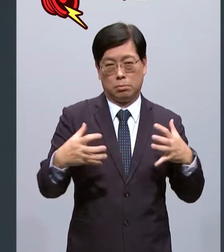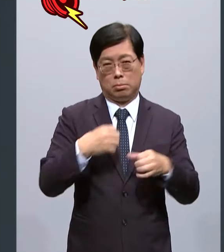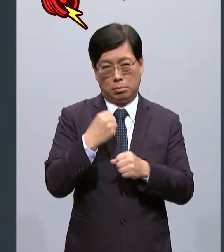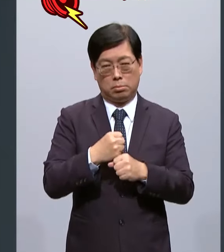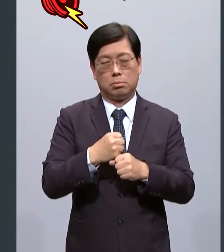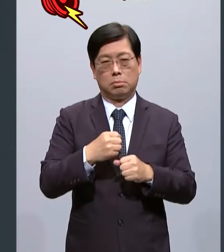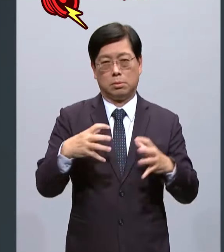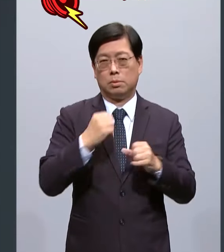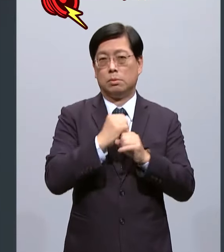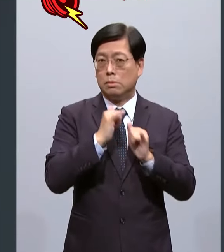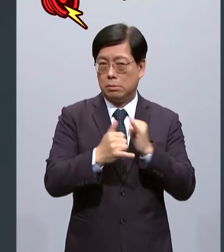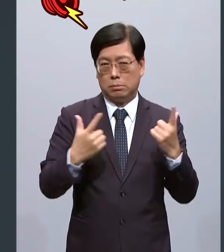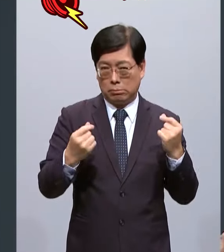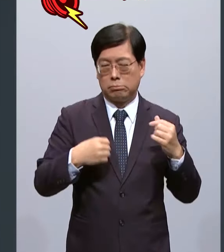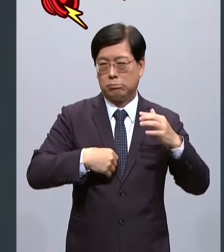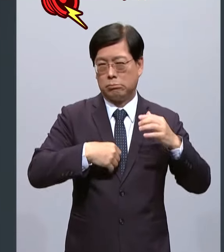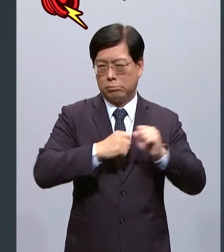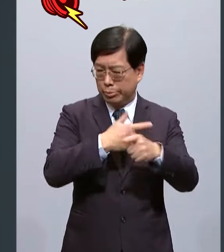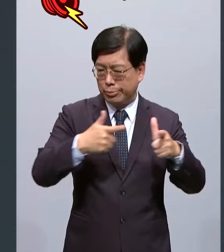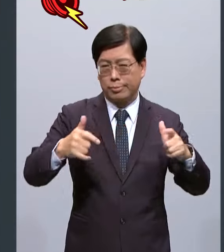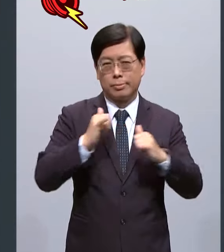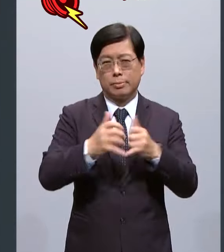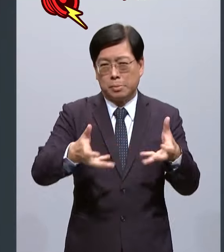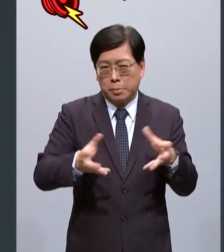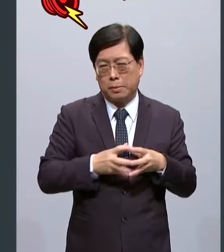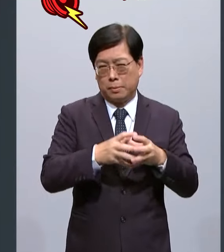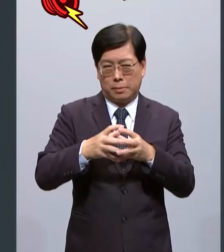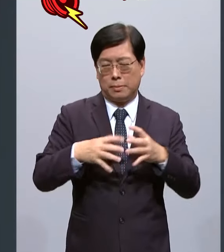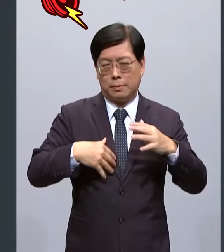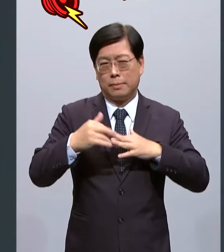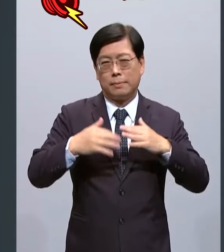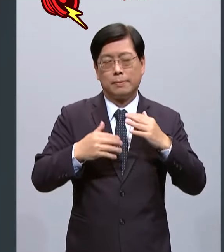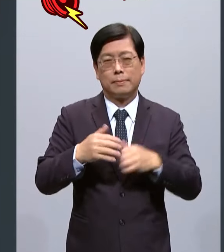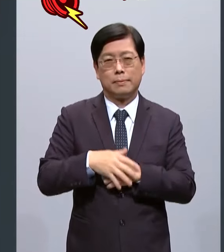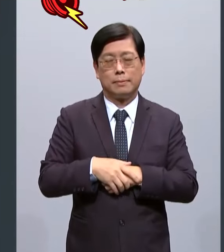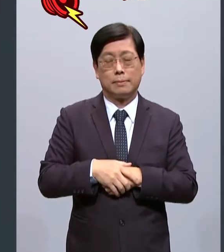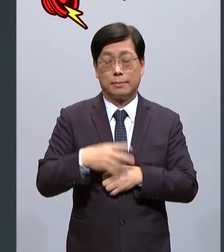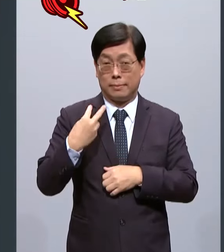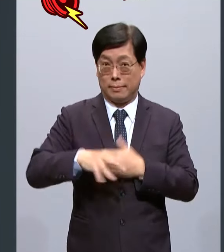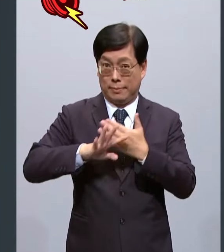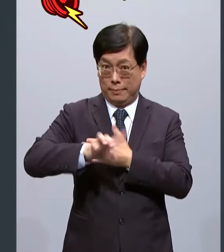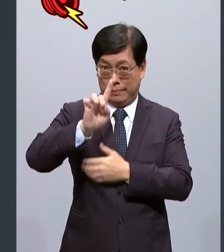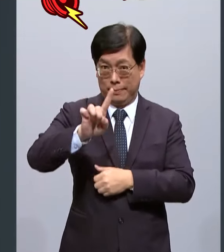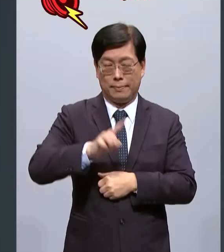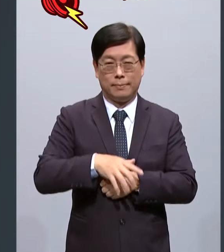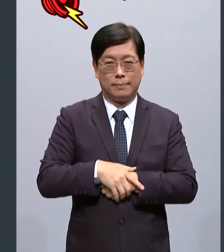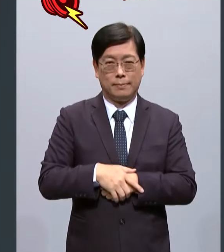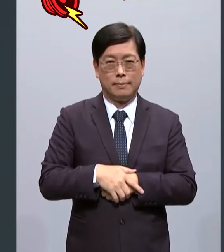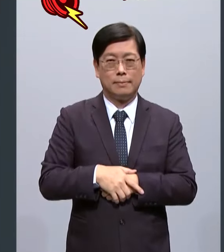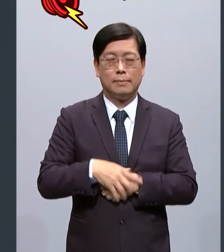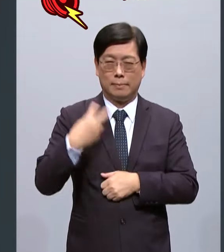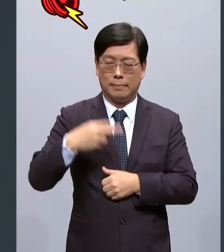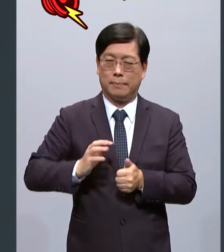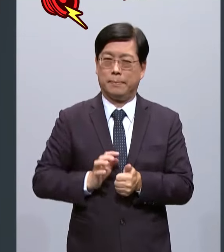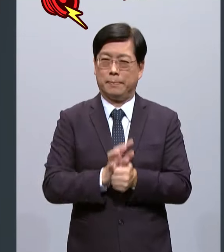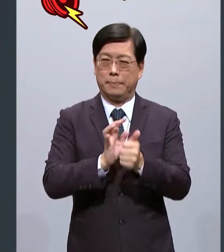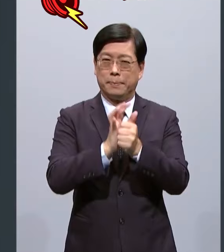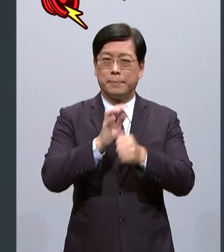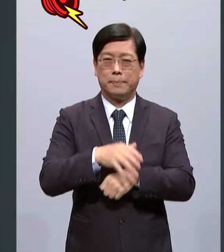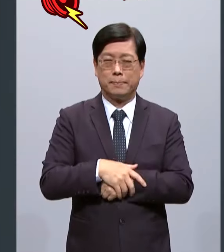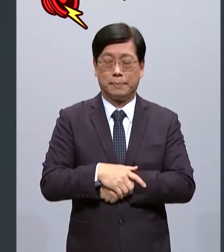作社等等的民间的团体共同合作另外一个就是我们要持续推动